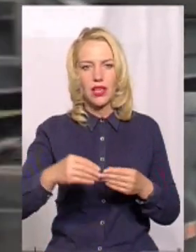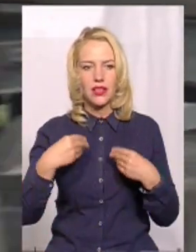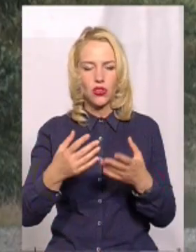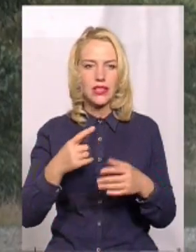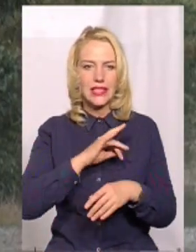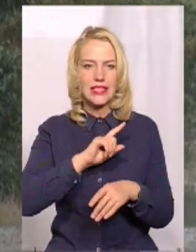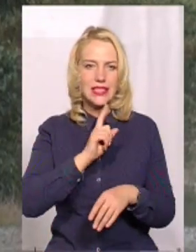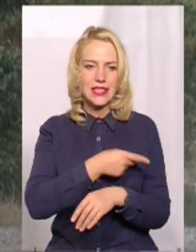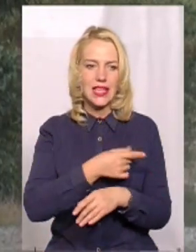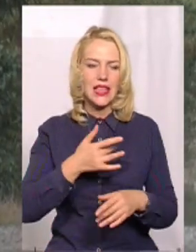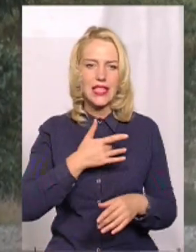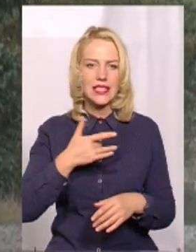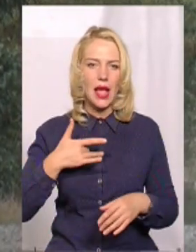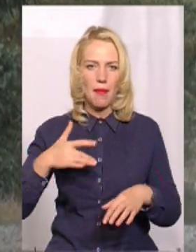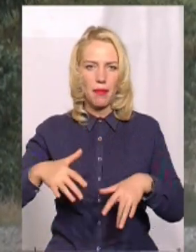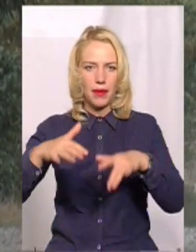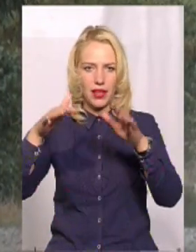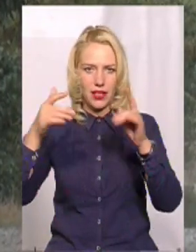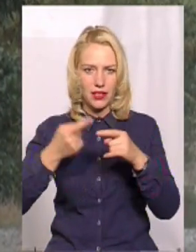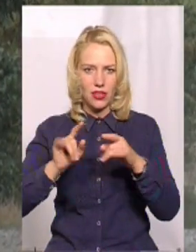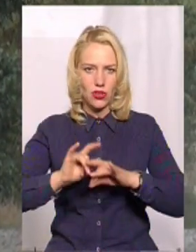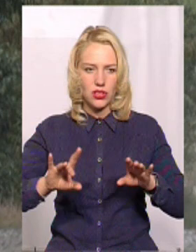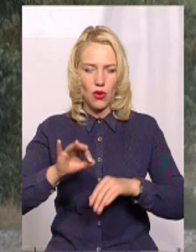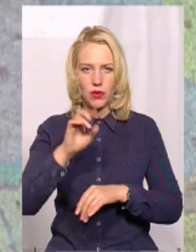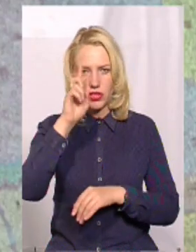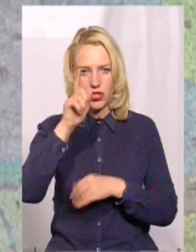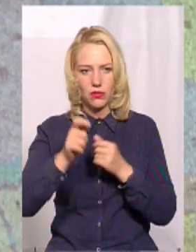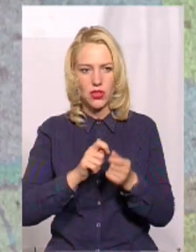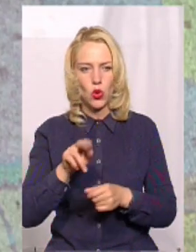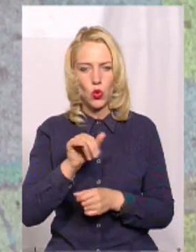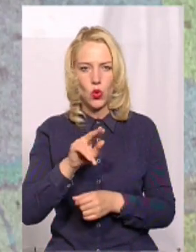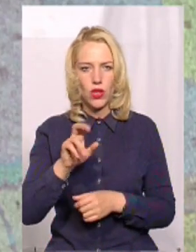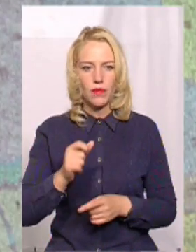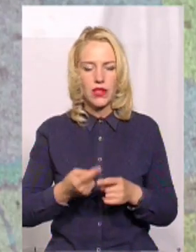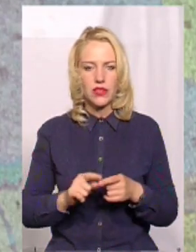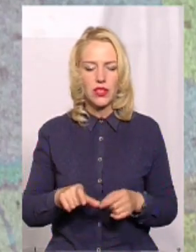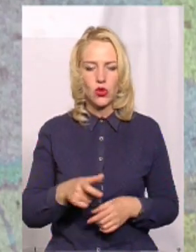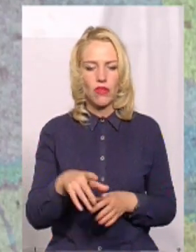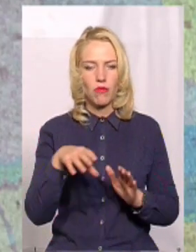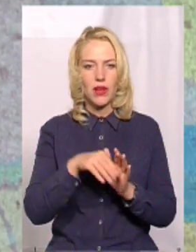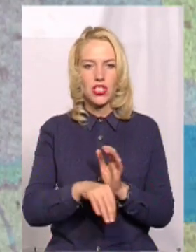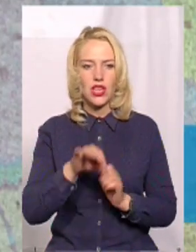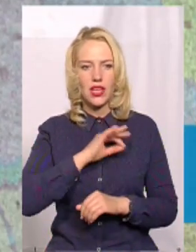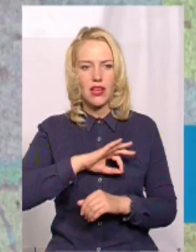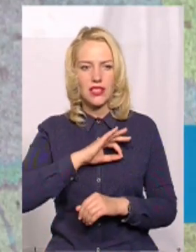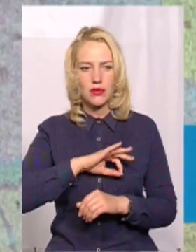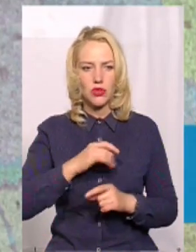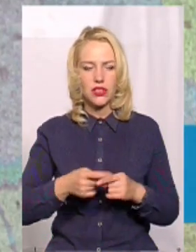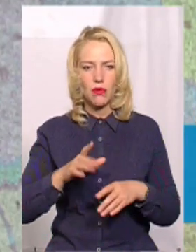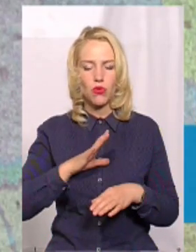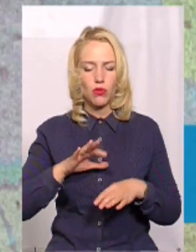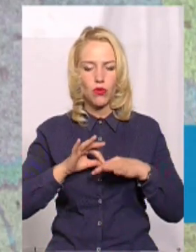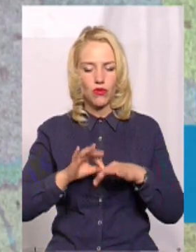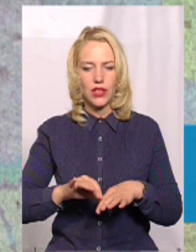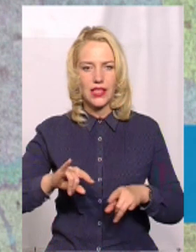підприємства служби автомобільних доріг Хмельницької облдержадміністрації Сергій Дуда. У цій дорозі в межах експлуатаційного отримання було проведено